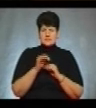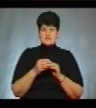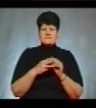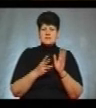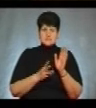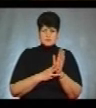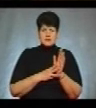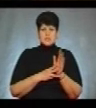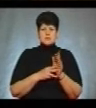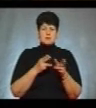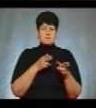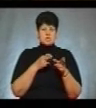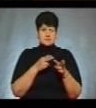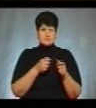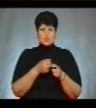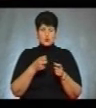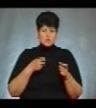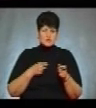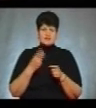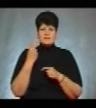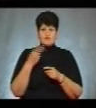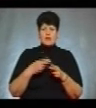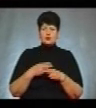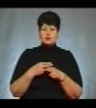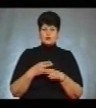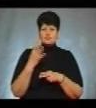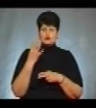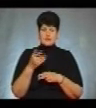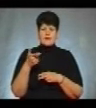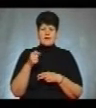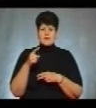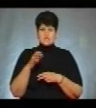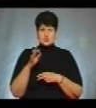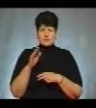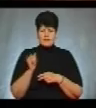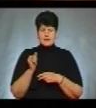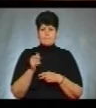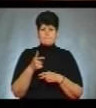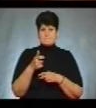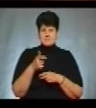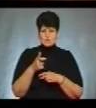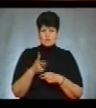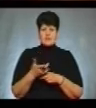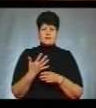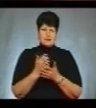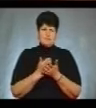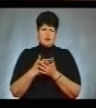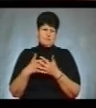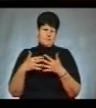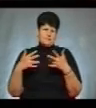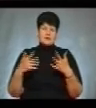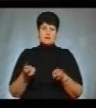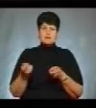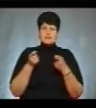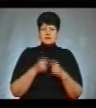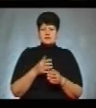гладкоствольних рушниць, 2 ножі, 4 газових пістолети, а також 25 боєприпасів. Їх до правоохоронних органів принесли